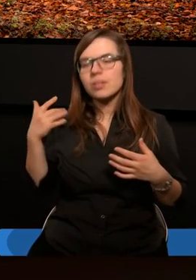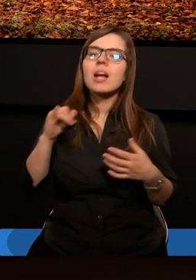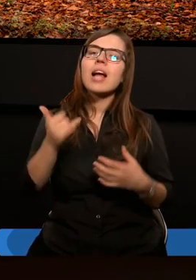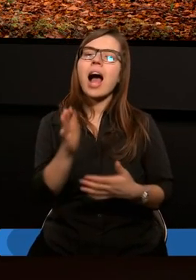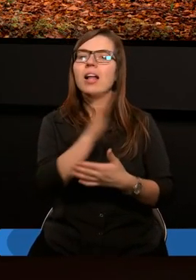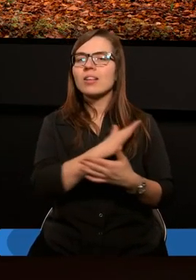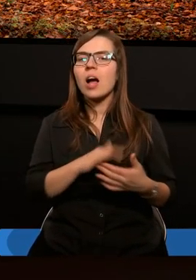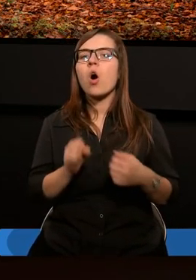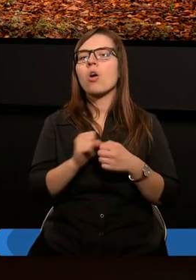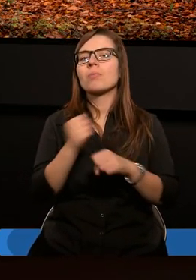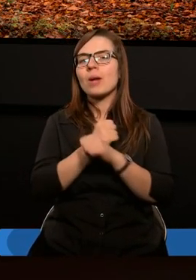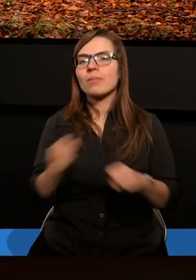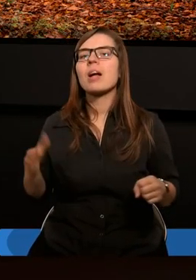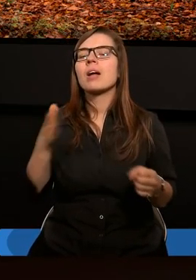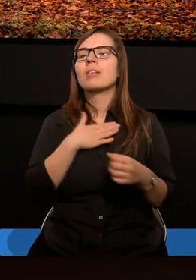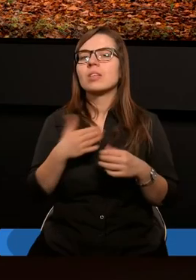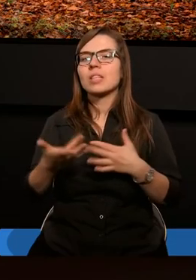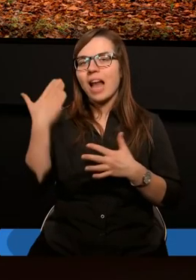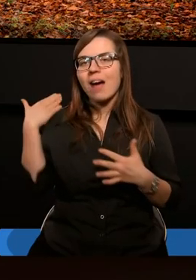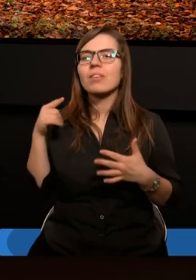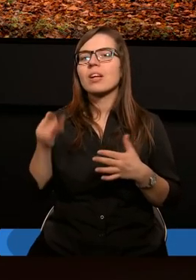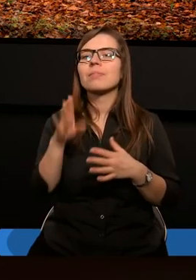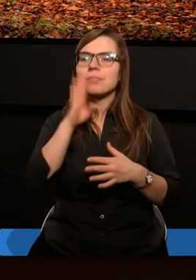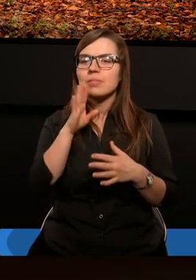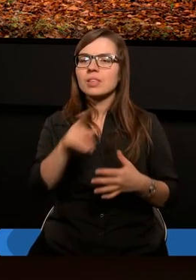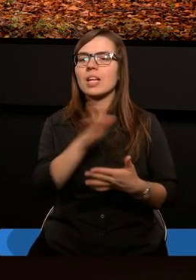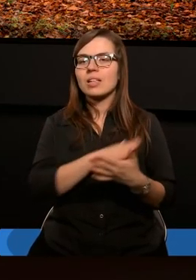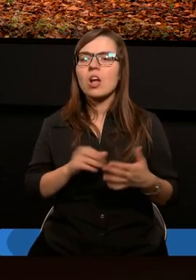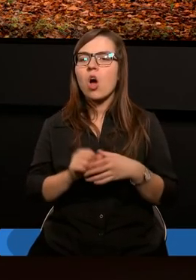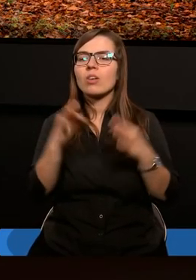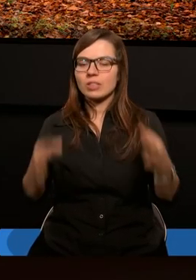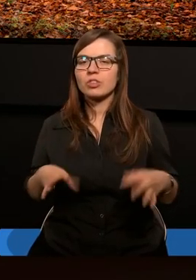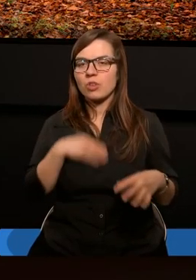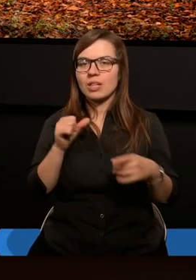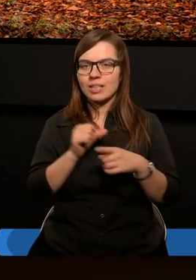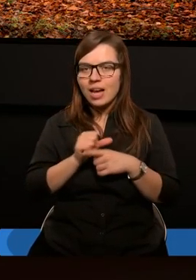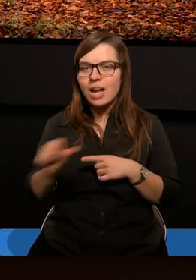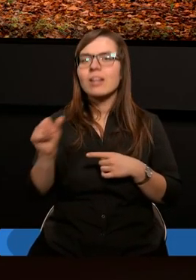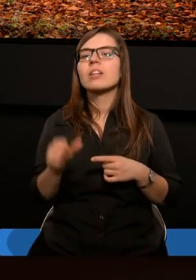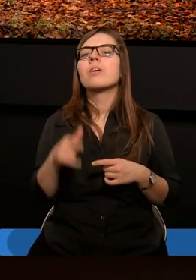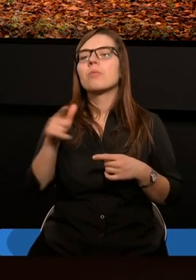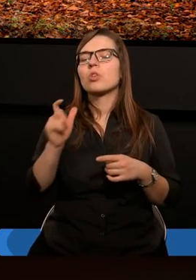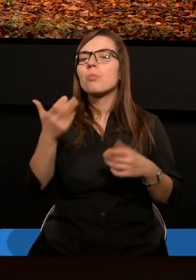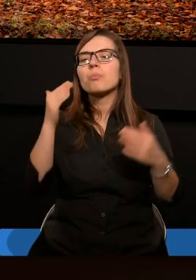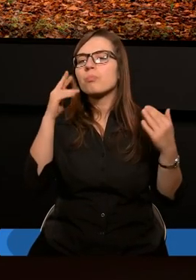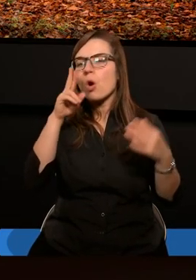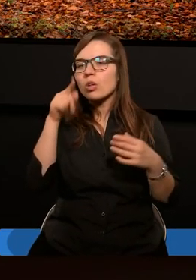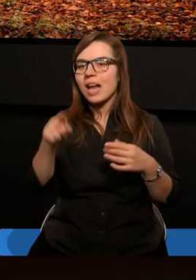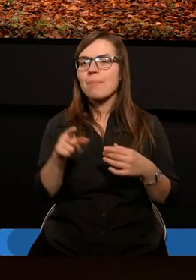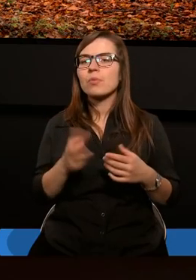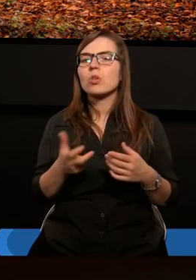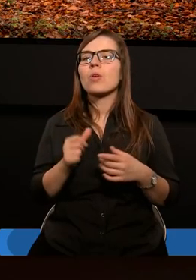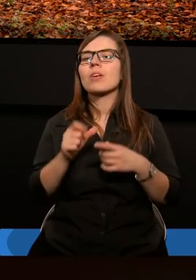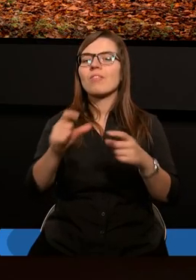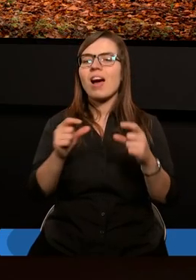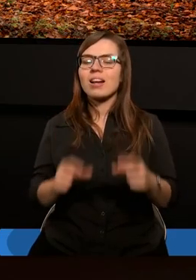to jako naród od zbawienia na pewno ten naród odcięty nie jest. Po czym to poznamy? Porównajcie